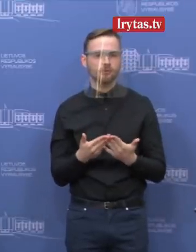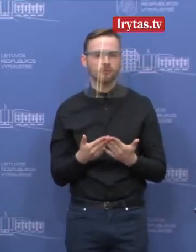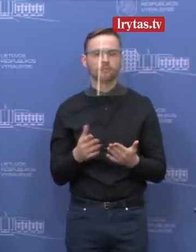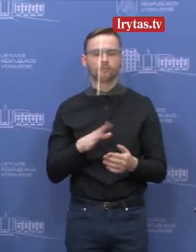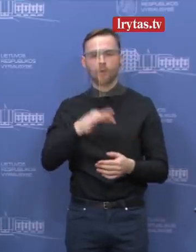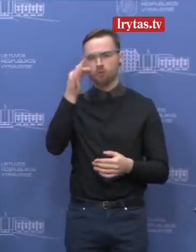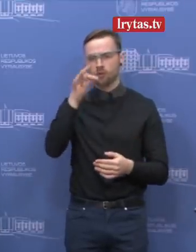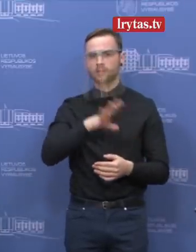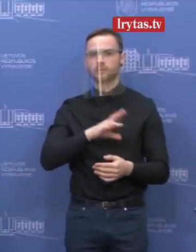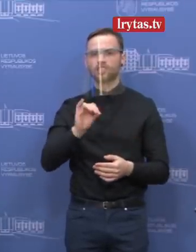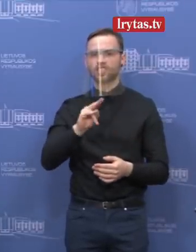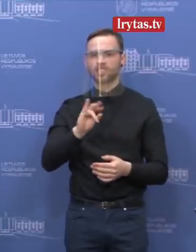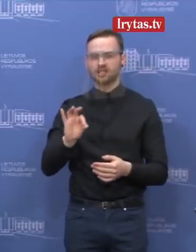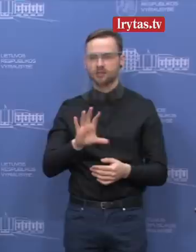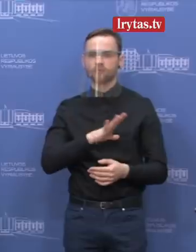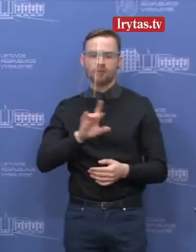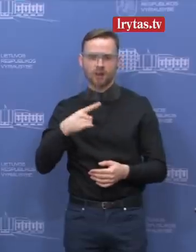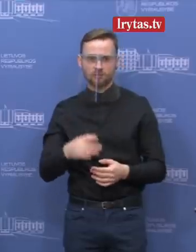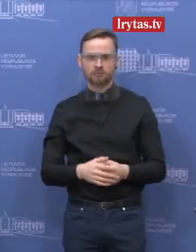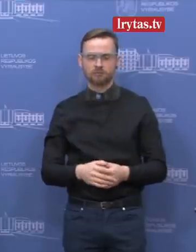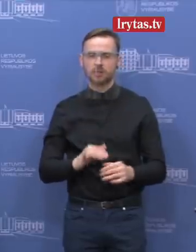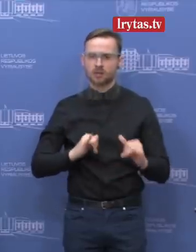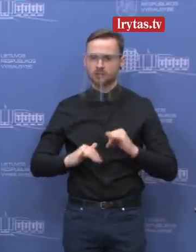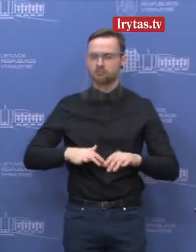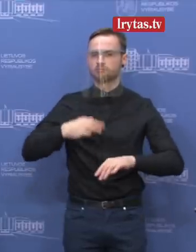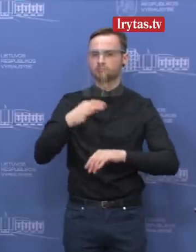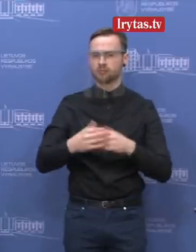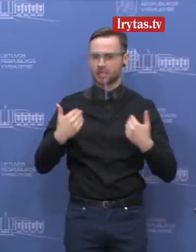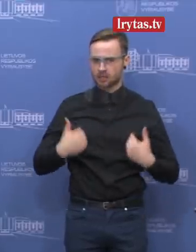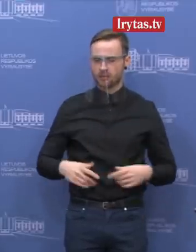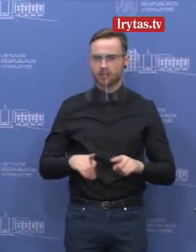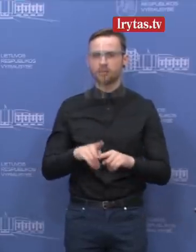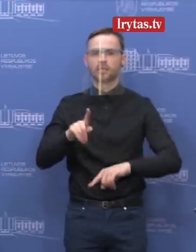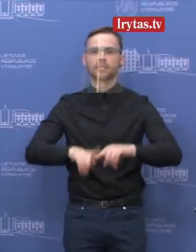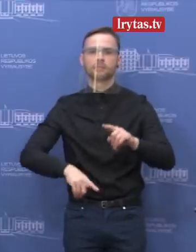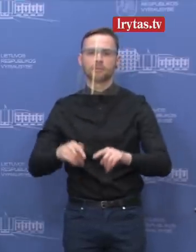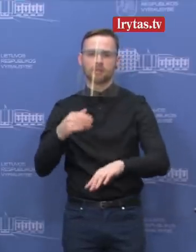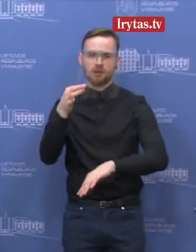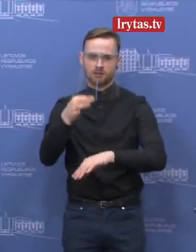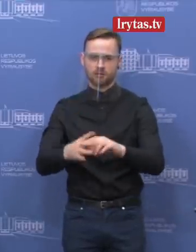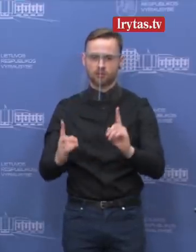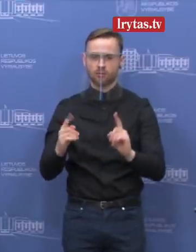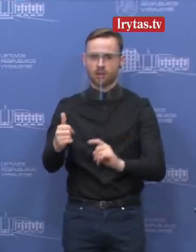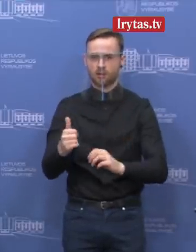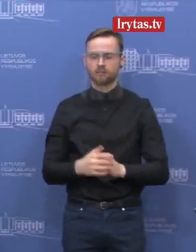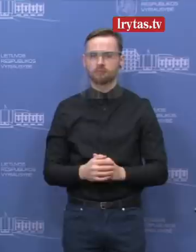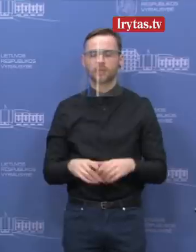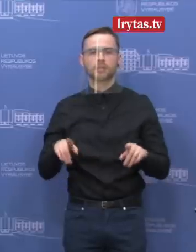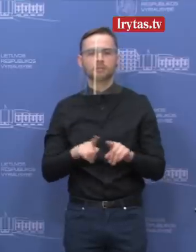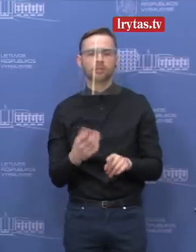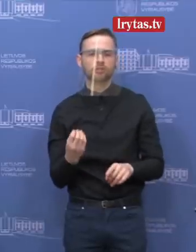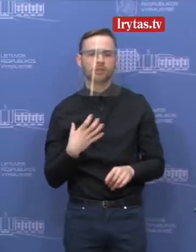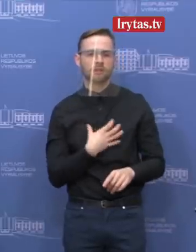sakė profesorius Šikšnis, esame atsakingi ir už savo, ir už savo artimųjų saugumą. Ir dar vienas dalykas, ką noriu